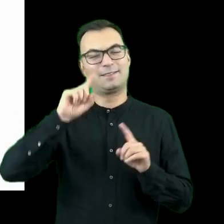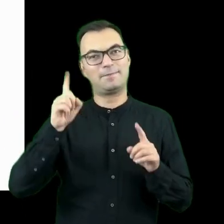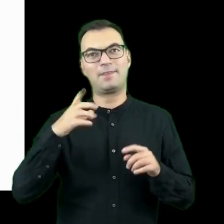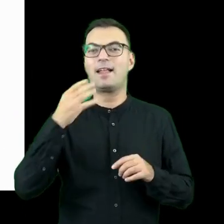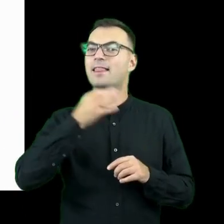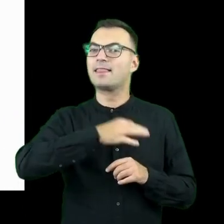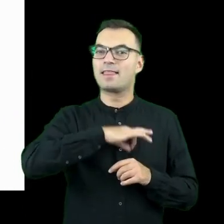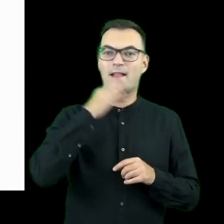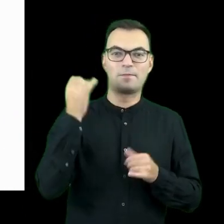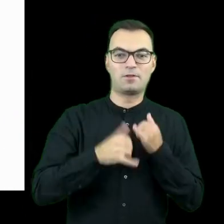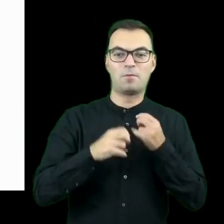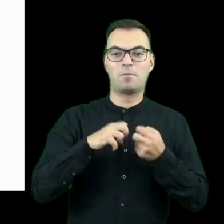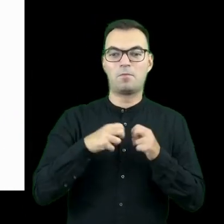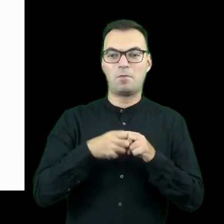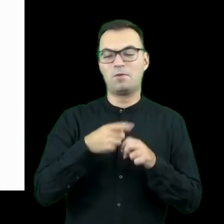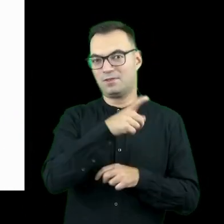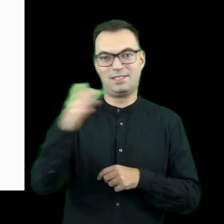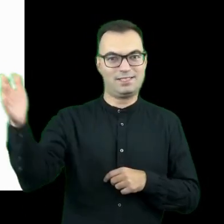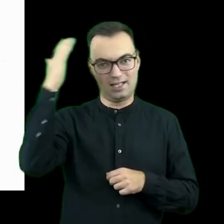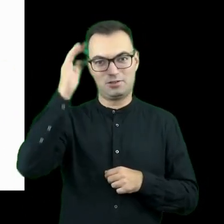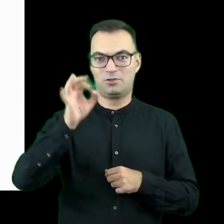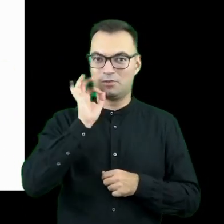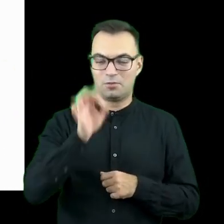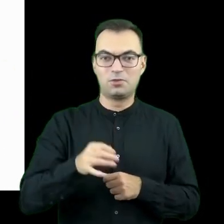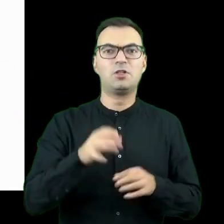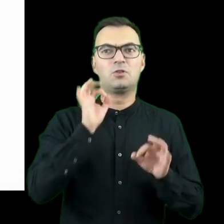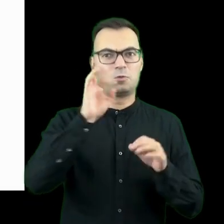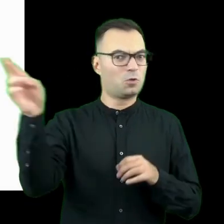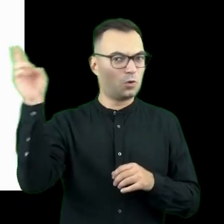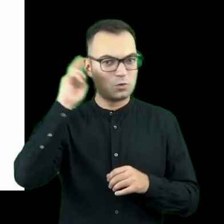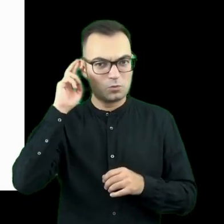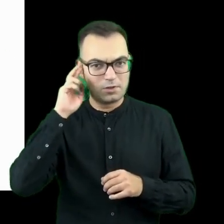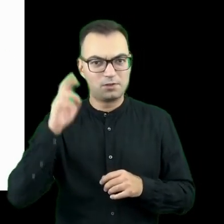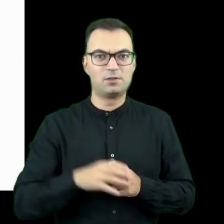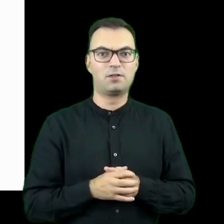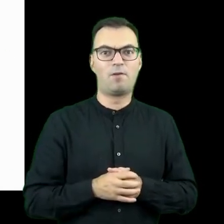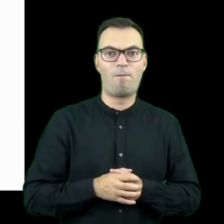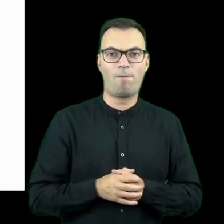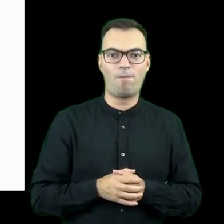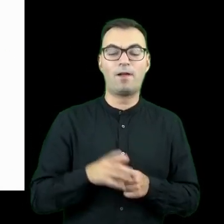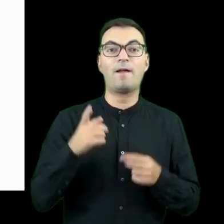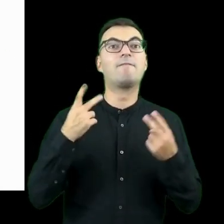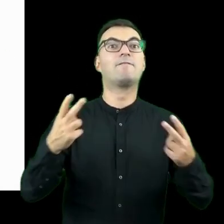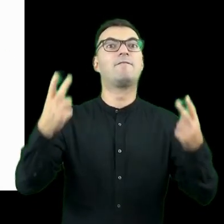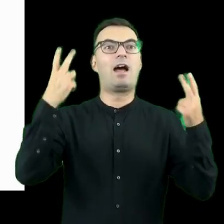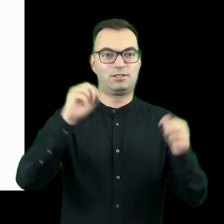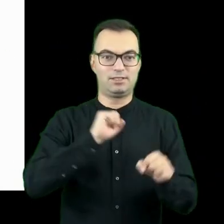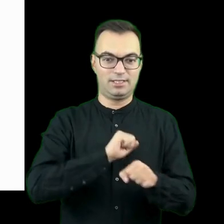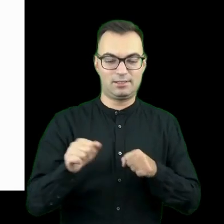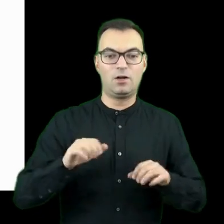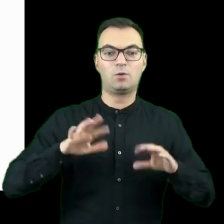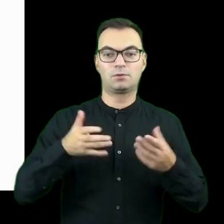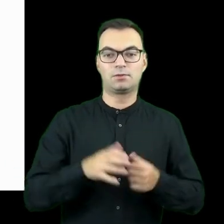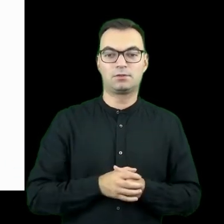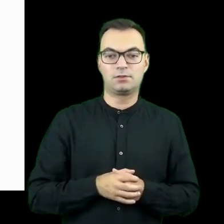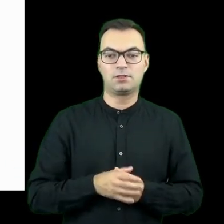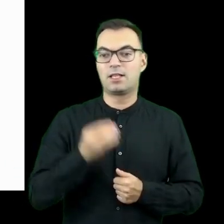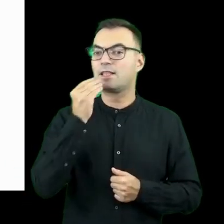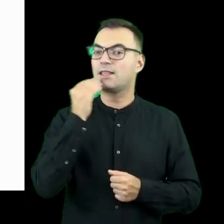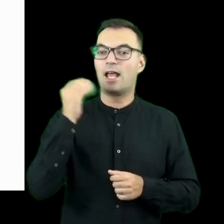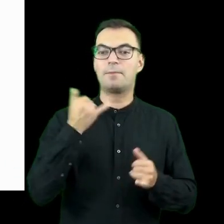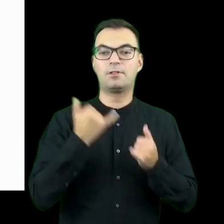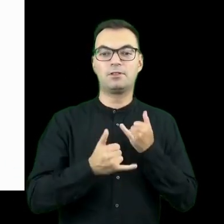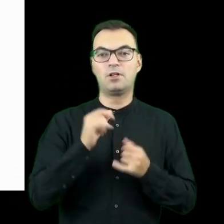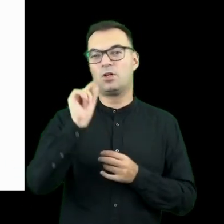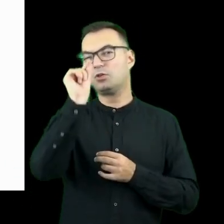Najlepiej, jeżeli to jest taki problem, który znacie bezpośrednio, dobrze rozumiecie i który jest jakkolwiek dla Was ważny. Czyli najlepiej to jest, jeżeli to